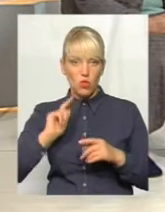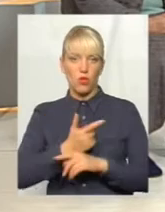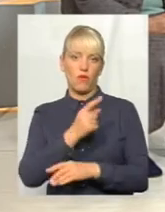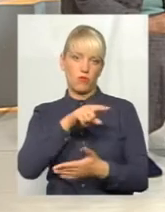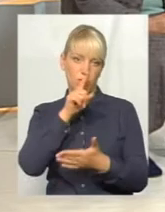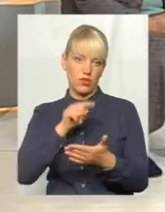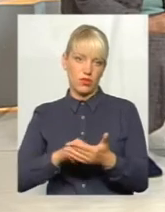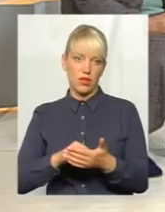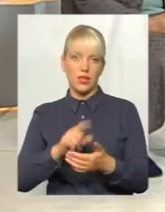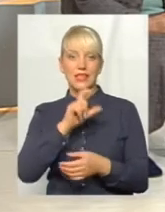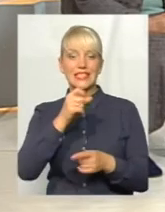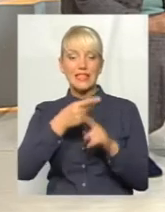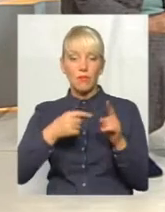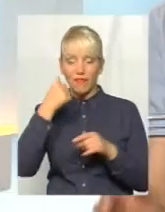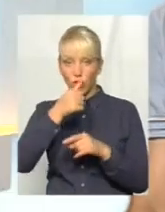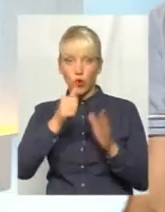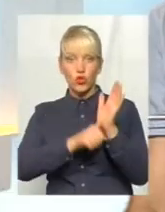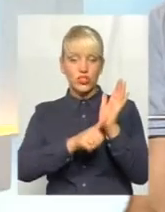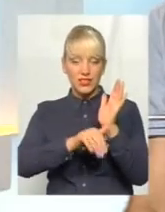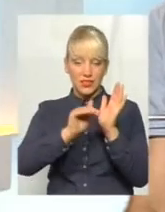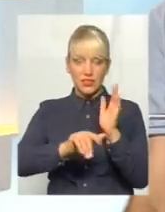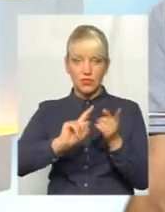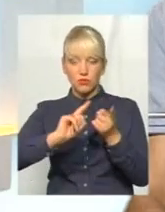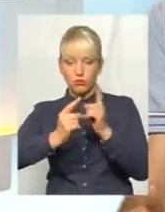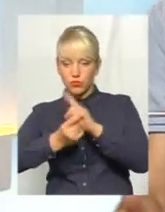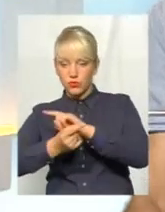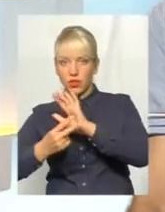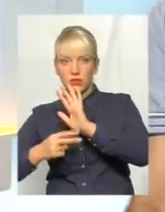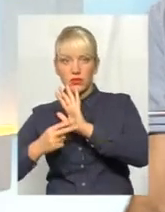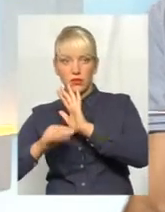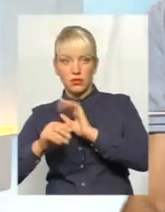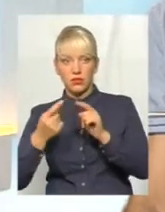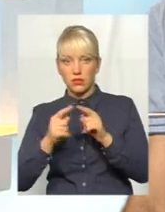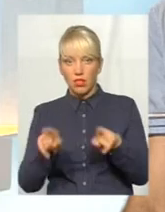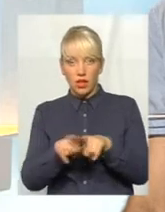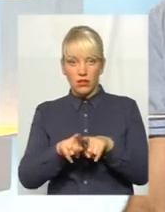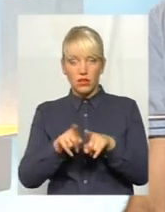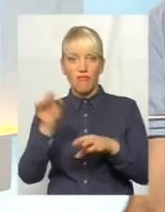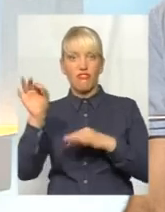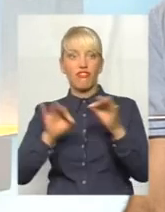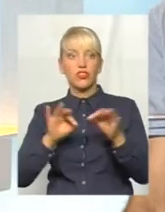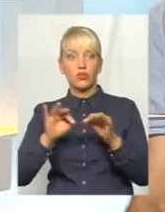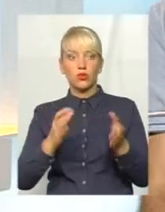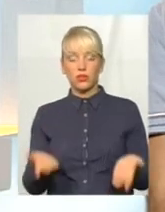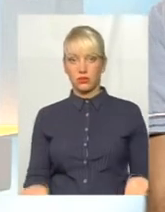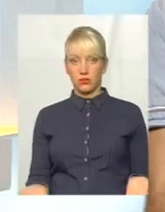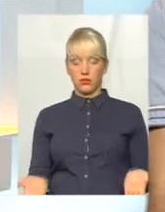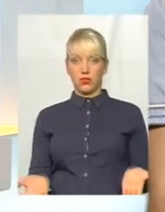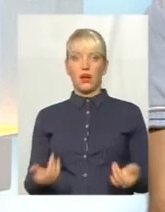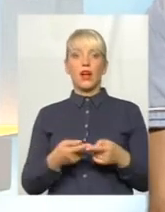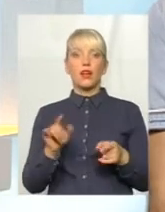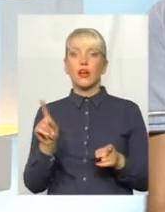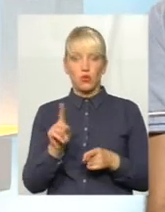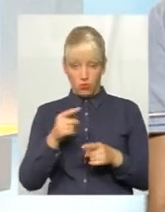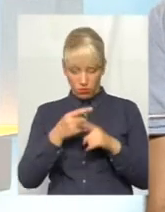з 60 тисяч виростає до 70 тисяч. По-перше, це такі відсотки. Я не знаю, як їх назвати. А по-друге, а що пів